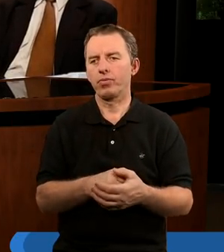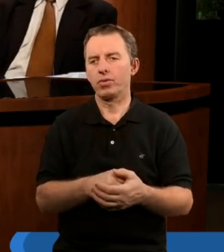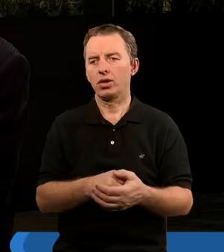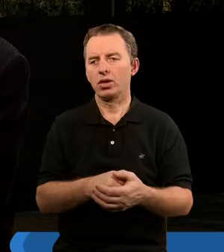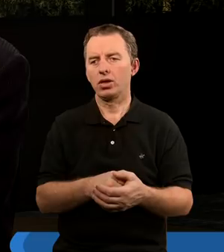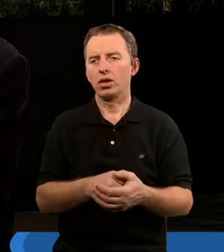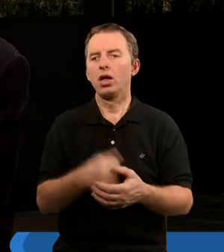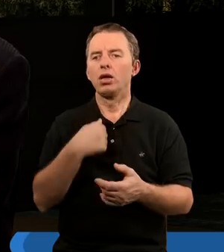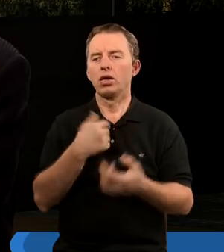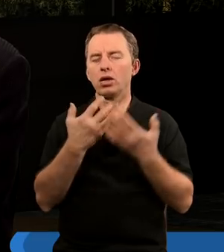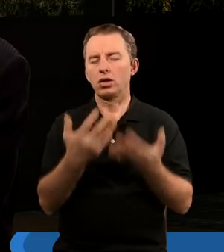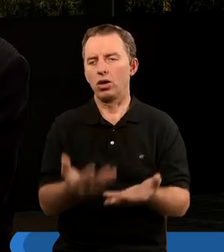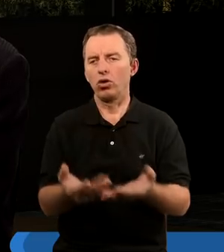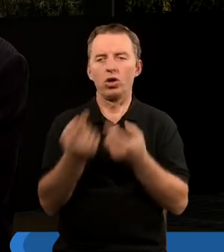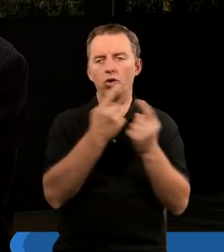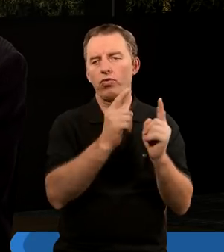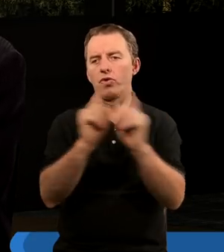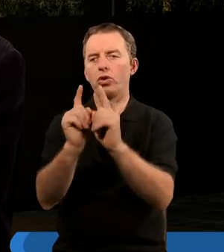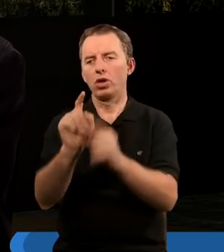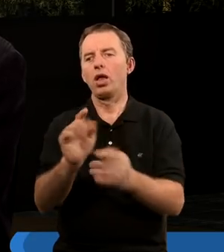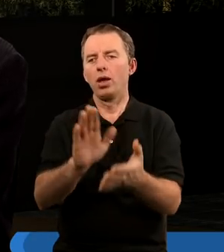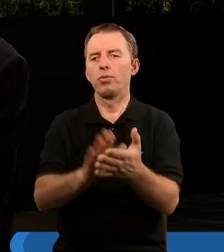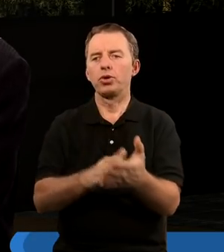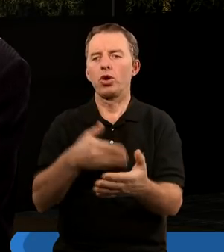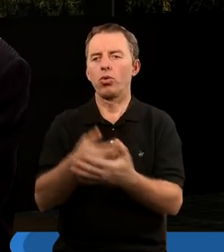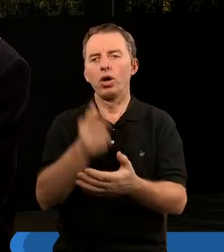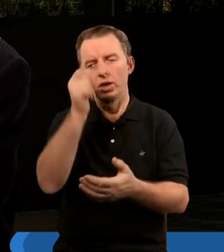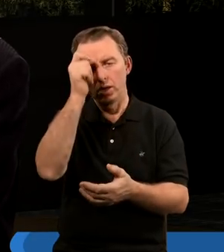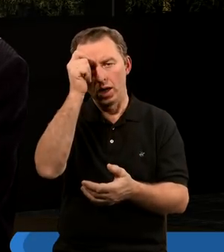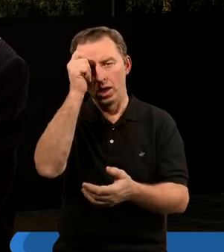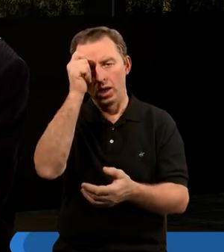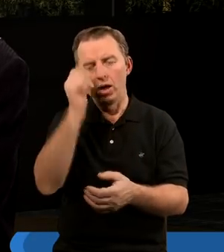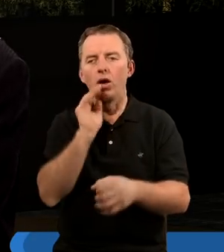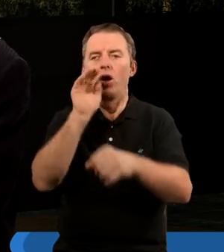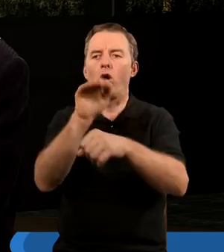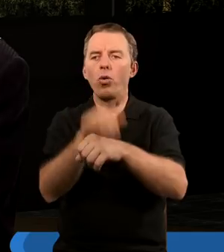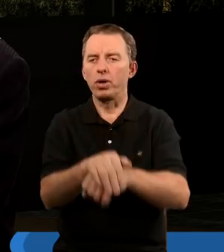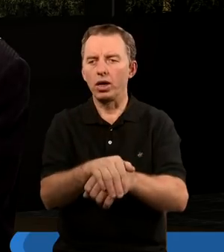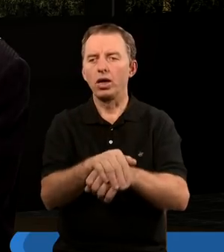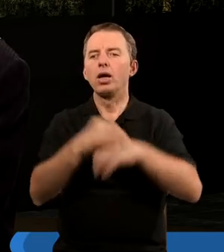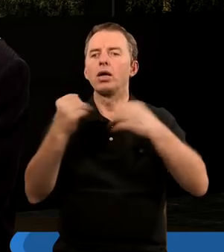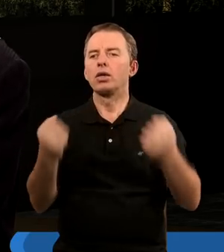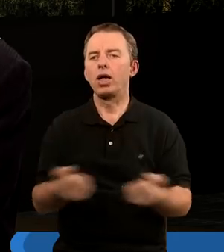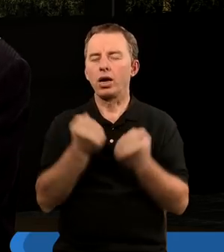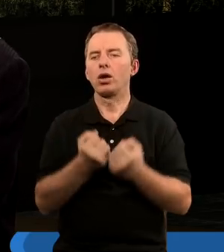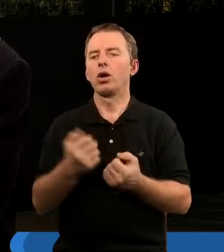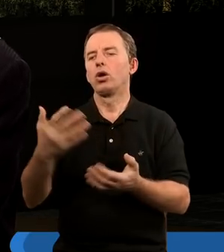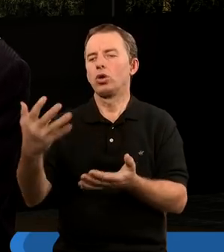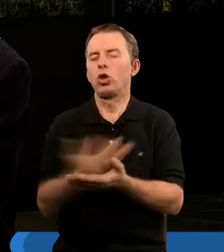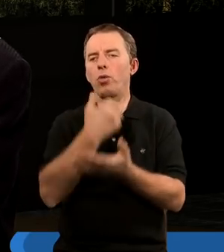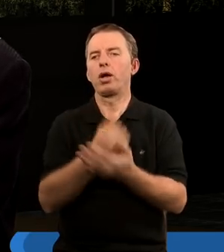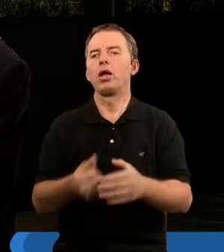Ja chciałem może zwrócić uwagę na ten przykład, gdzie diabeł obietnicami starał się zdobyć